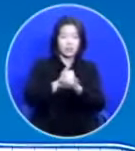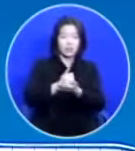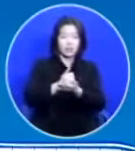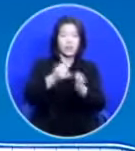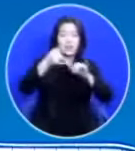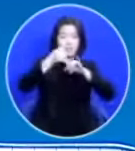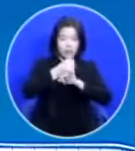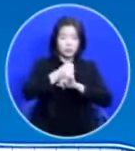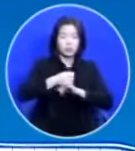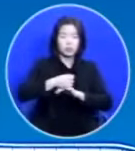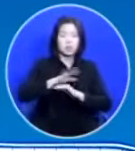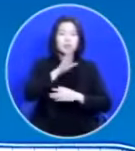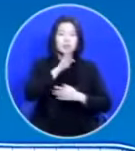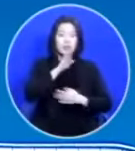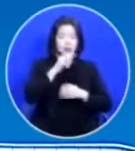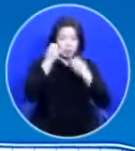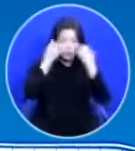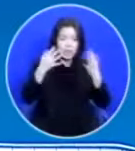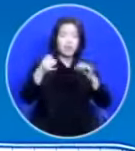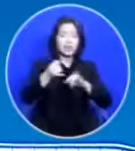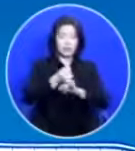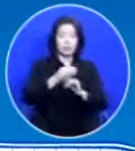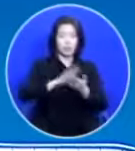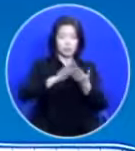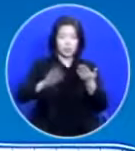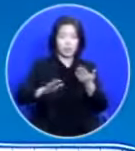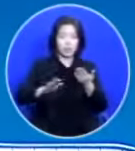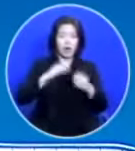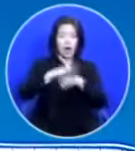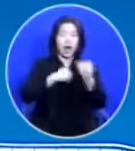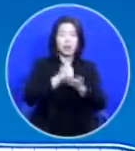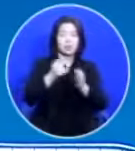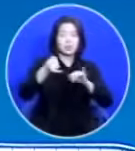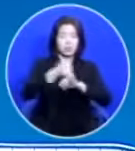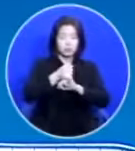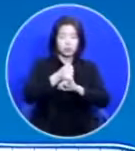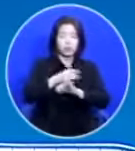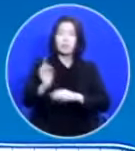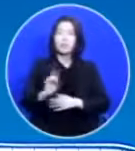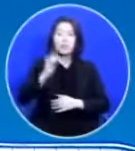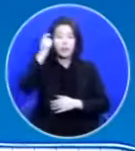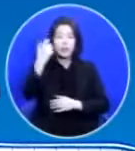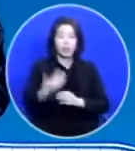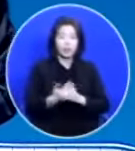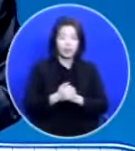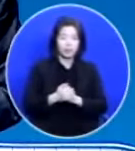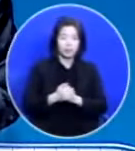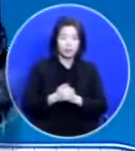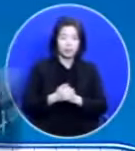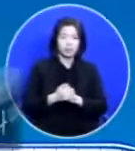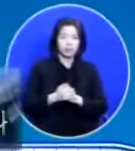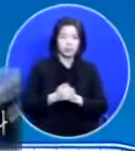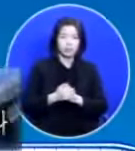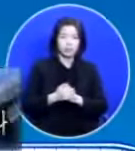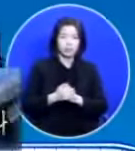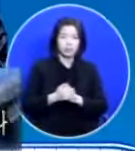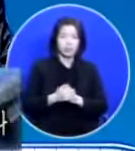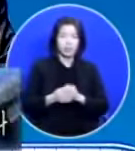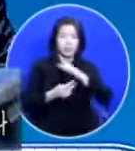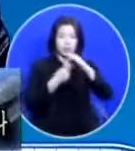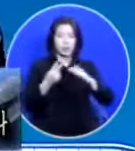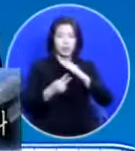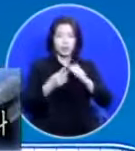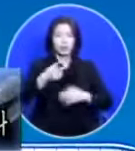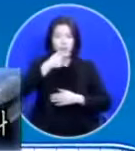언약입니다 하나님의 약속하신 게 그럼 뭐예요 아직 이루어지지 않은 게 요한은